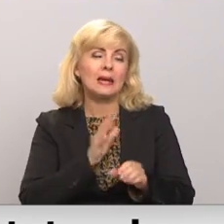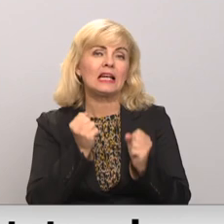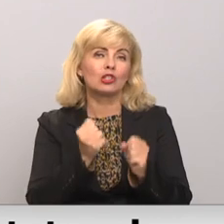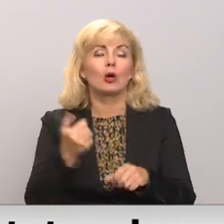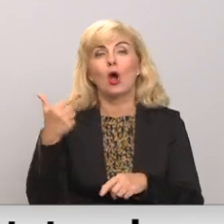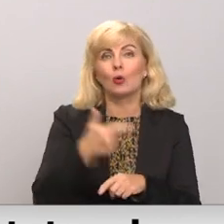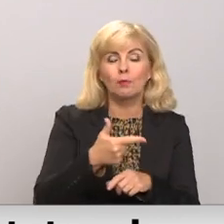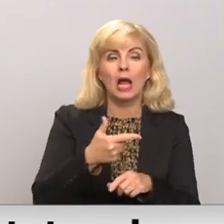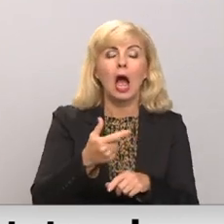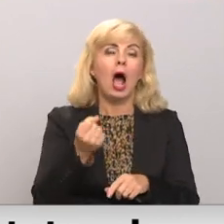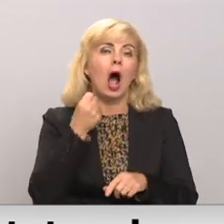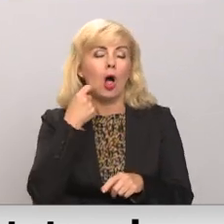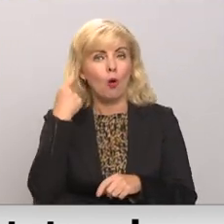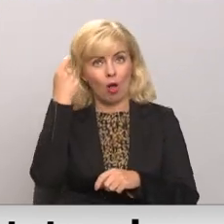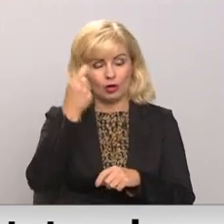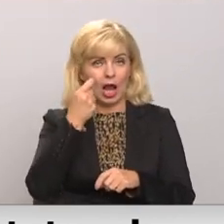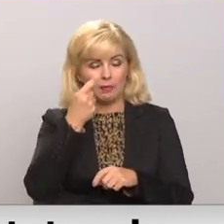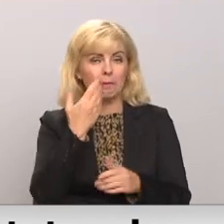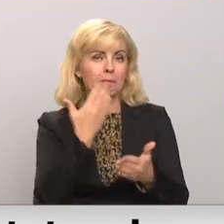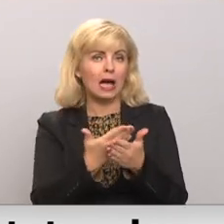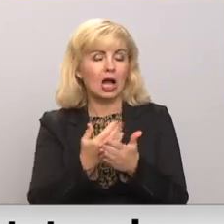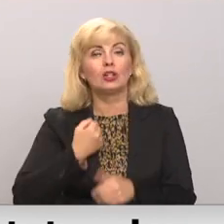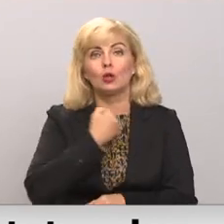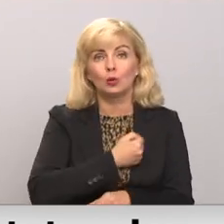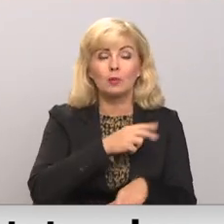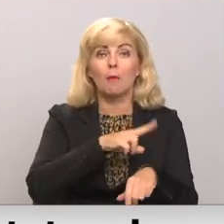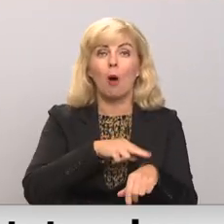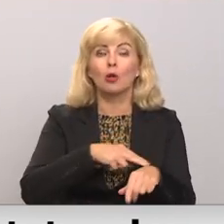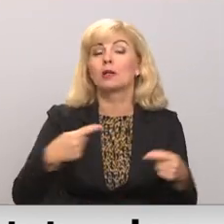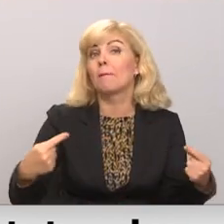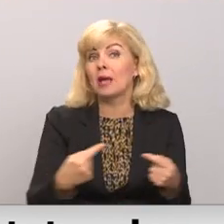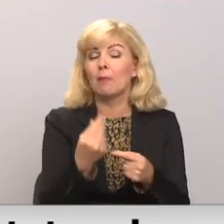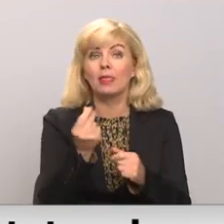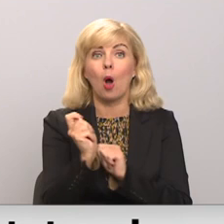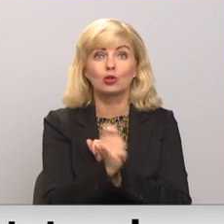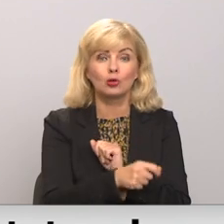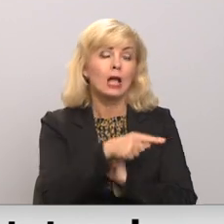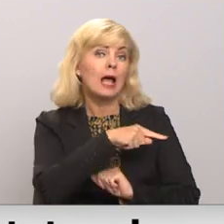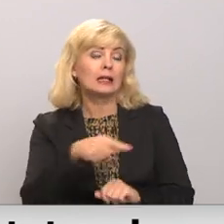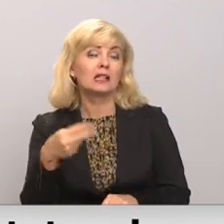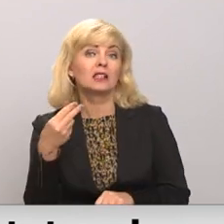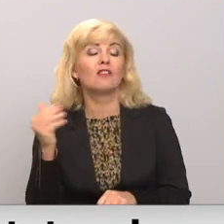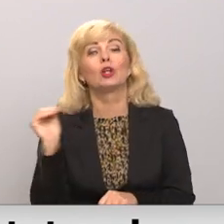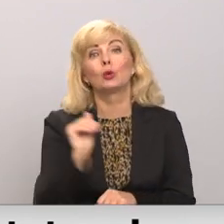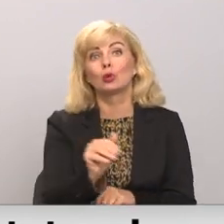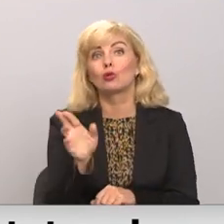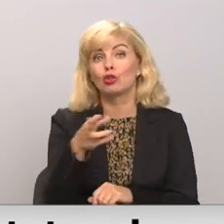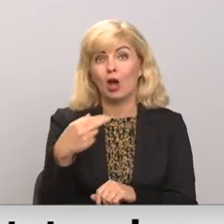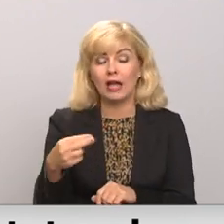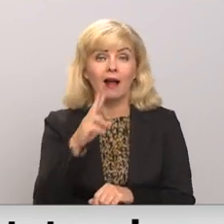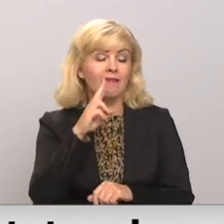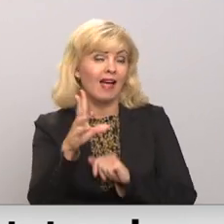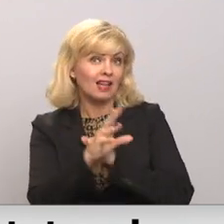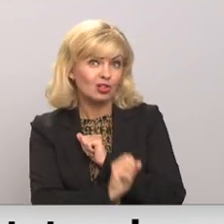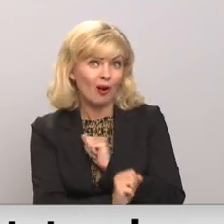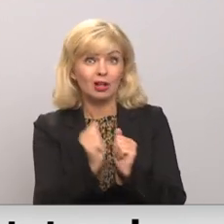alkoholu reibumā un izrādījuši agresīju. Tādos gadījumos policija piemērojas arī naudas sodus līdz pat diviem tūkstošiem eiro. Nedēļas